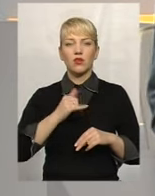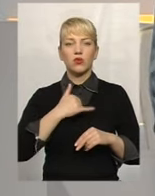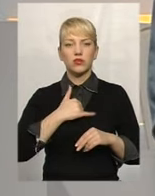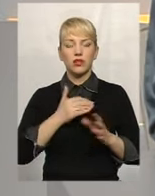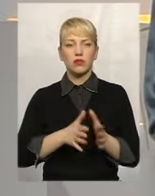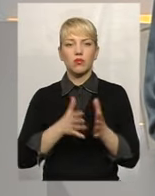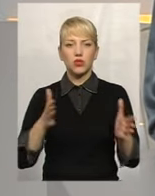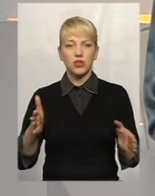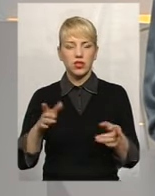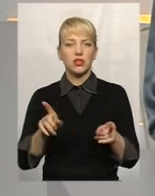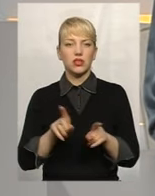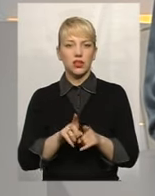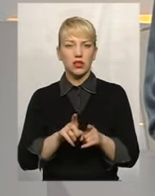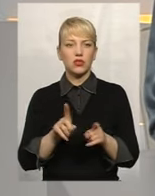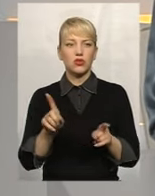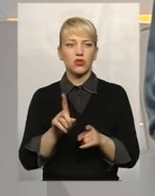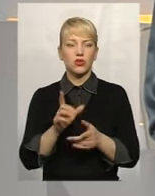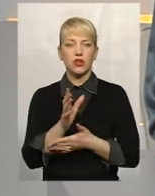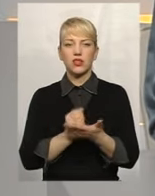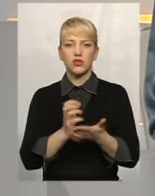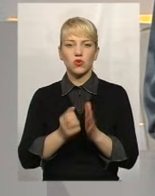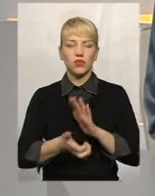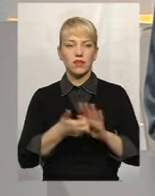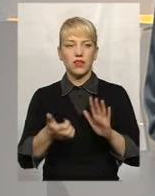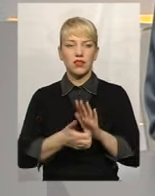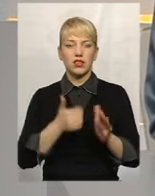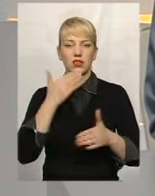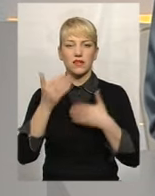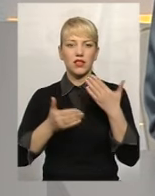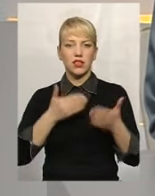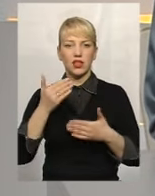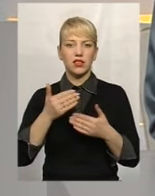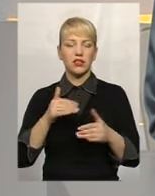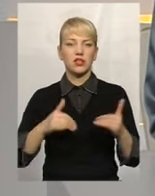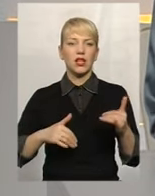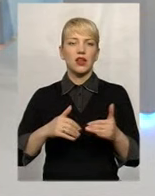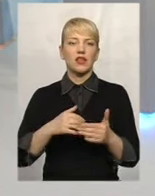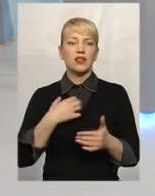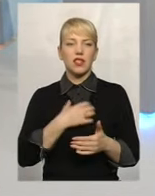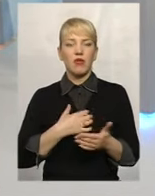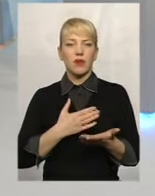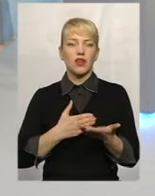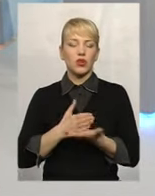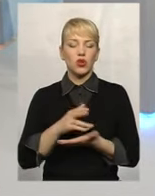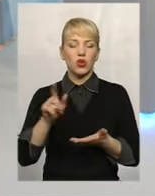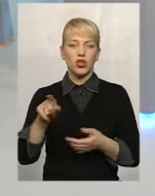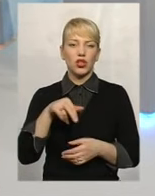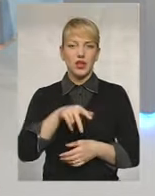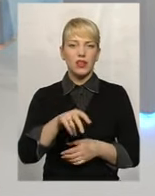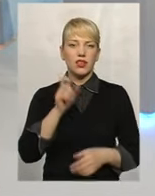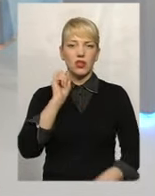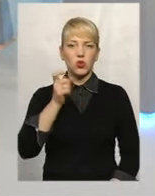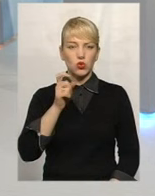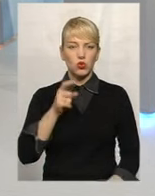поширене явище і ресурсів не вистачає. Звертаєтеся насамперед туди, ідете в ті двері, стукаєте,